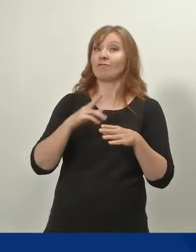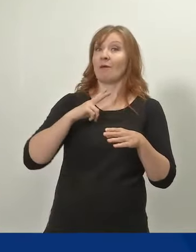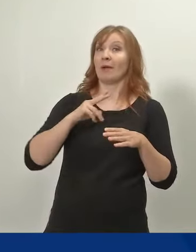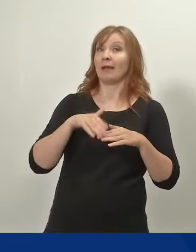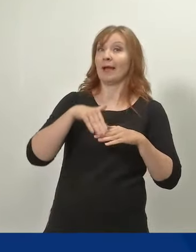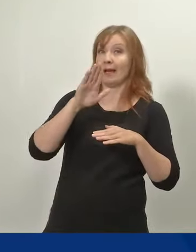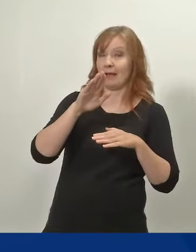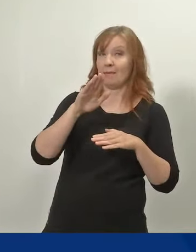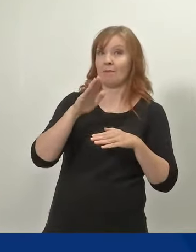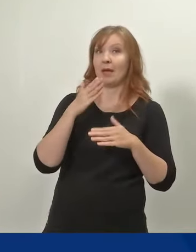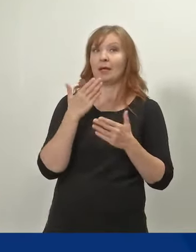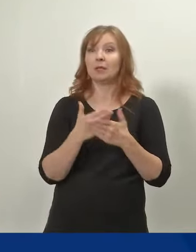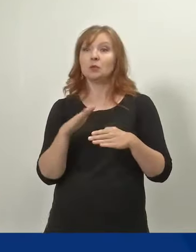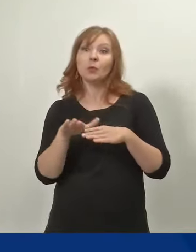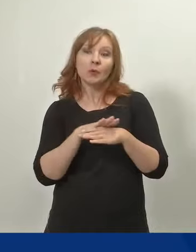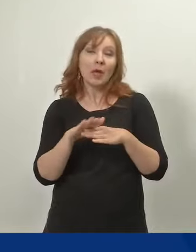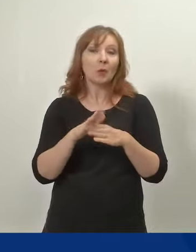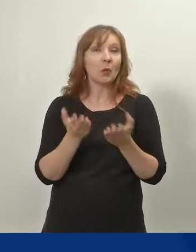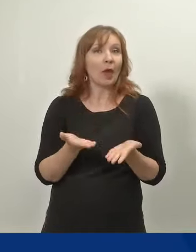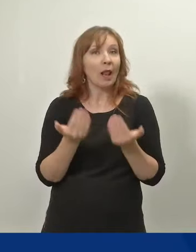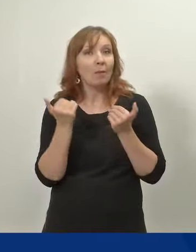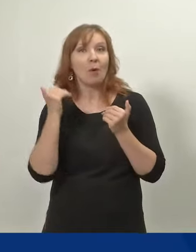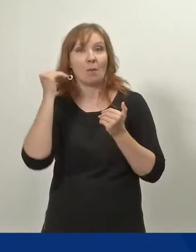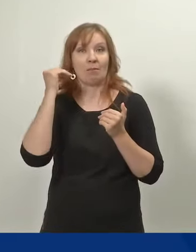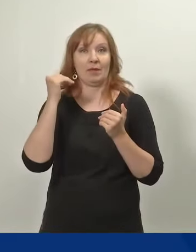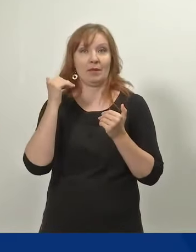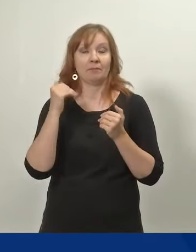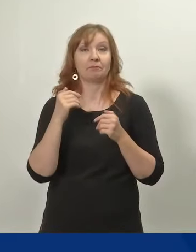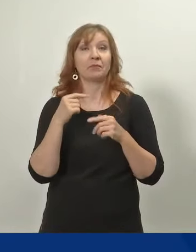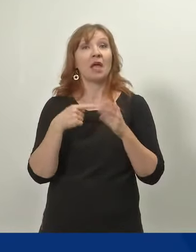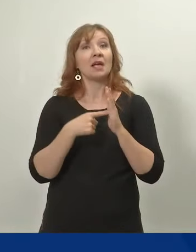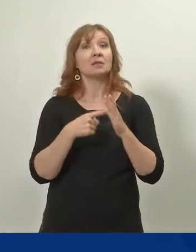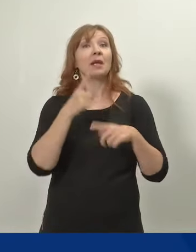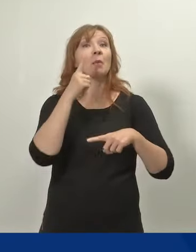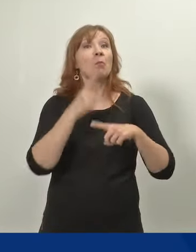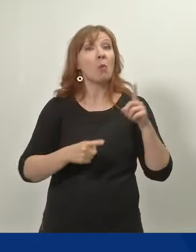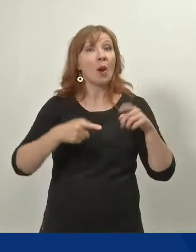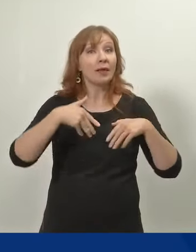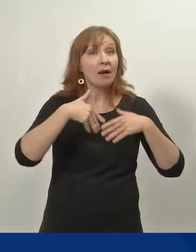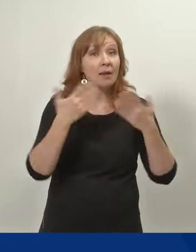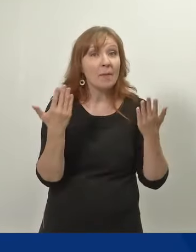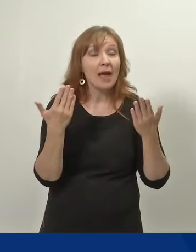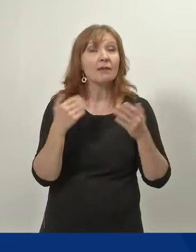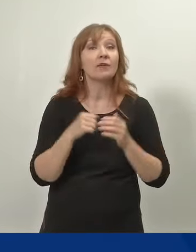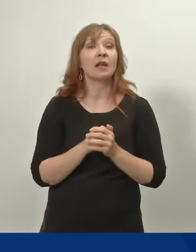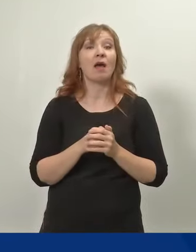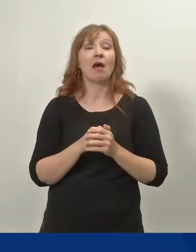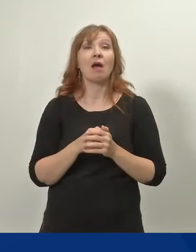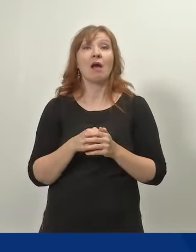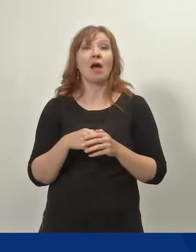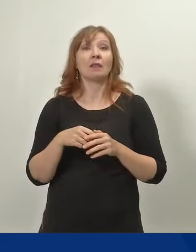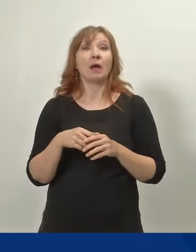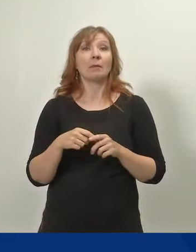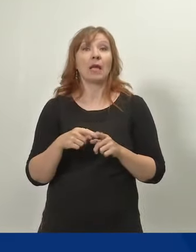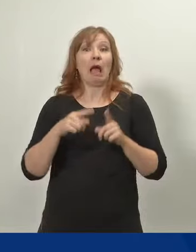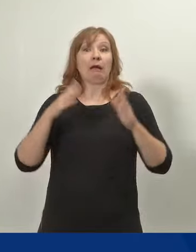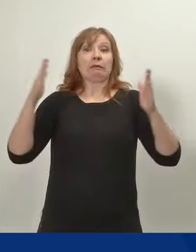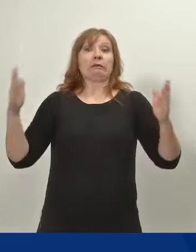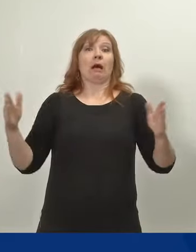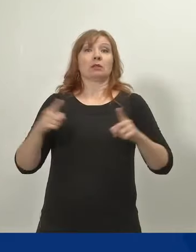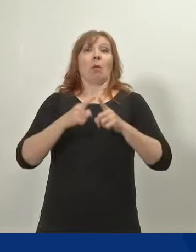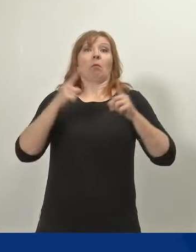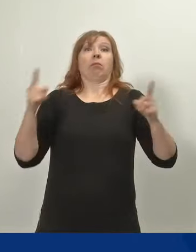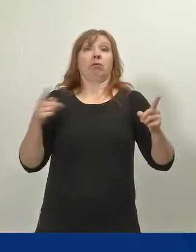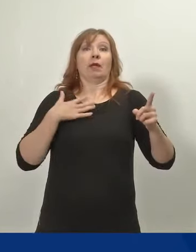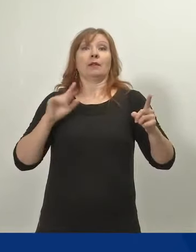käyttää paljon nykyistä joustavammin esimerkiksi puolikkaina päivinä tai lyhyemmissä jaksoissa ja pidemmän aikaa sinne